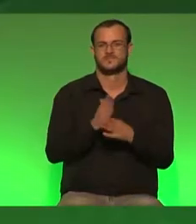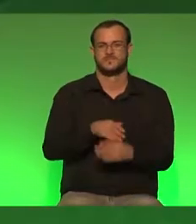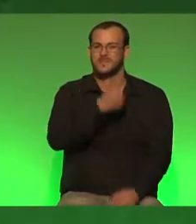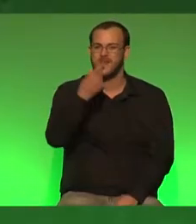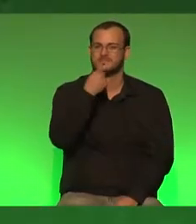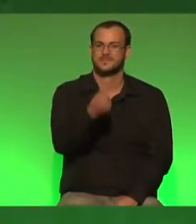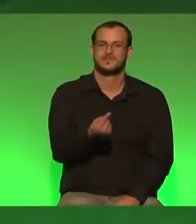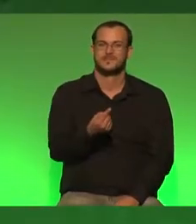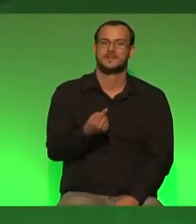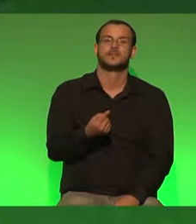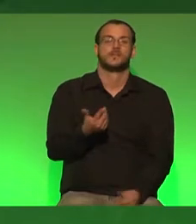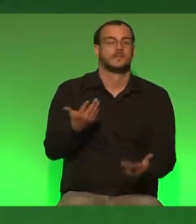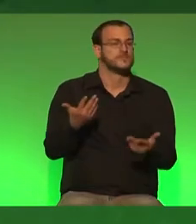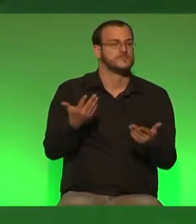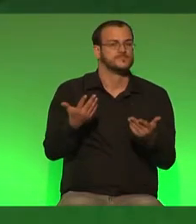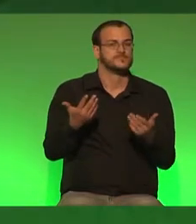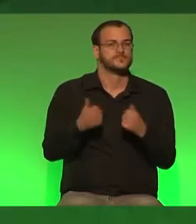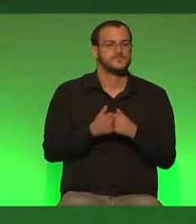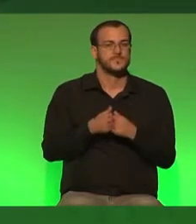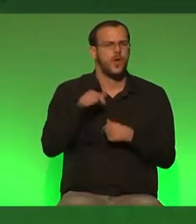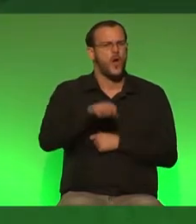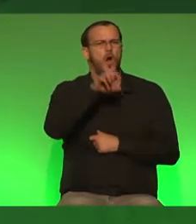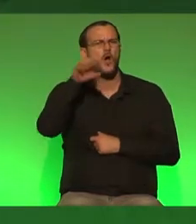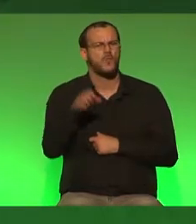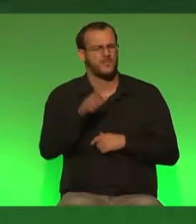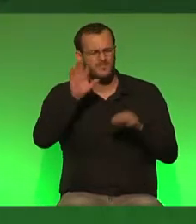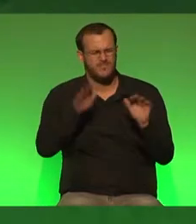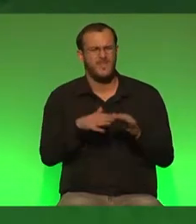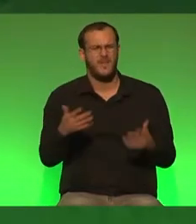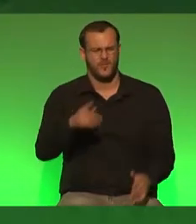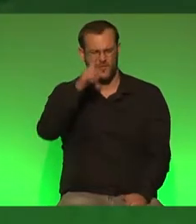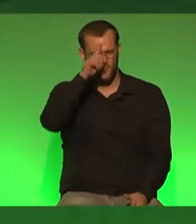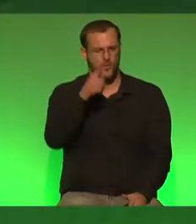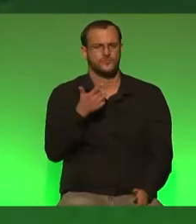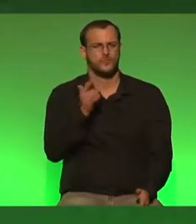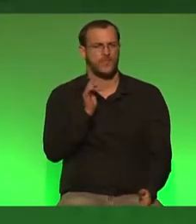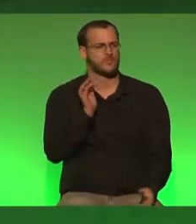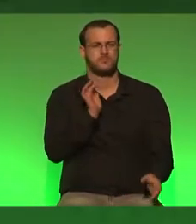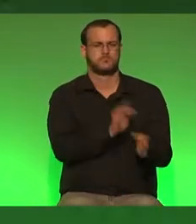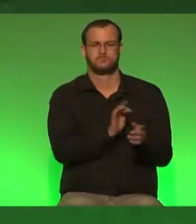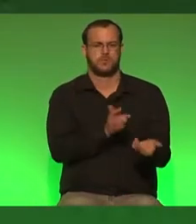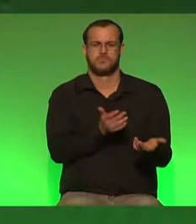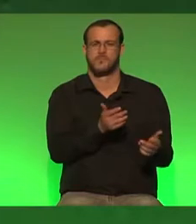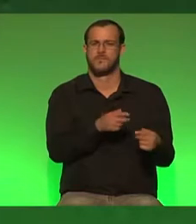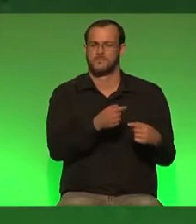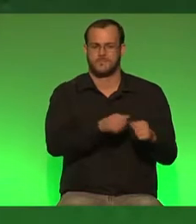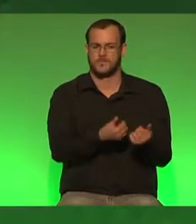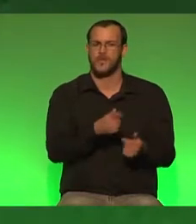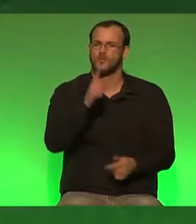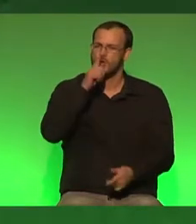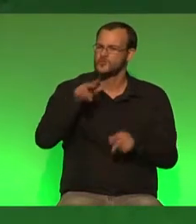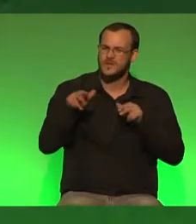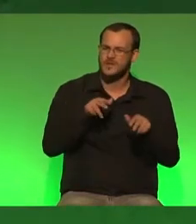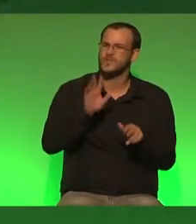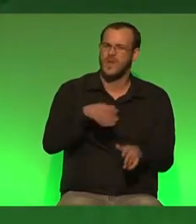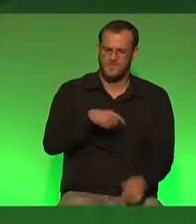Europa darf nicht an Deutschland scheitern und die deutsche Regierung darf nicht